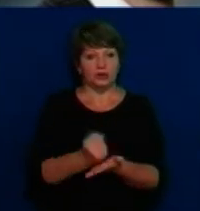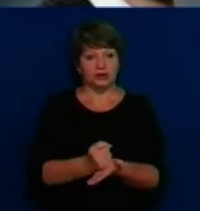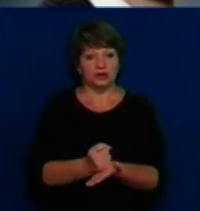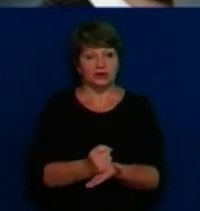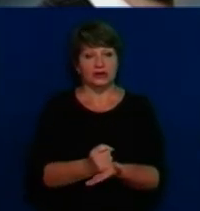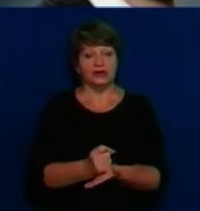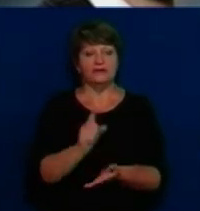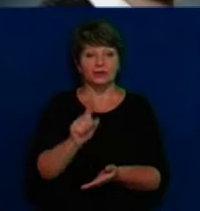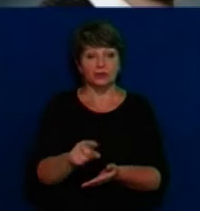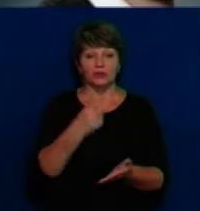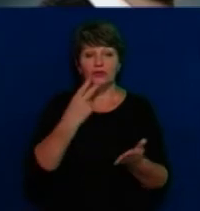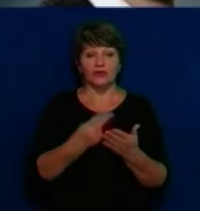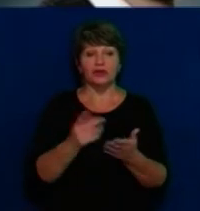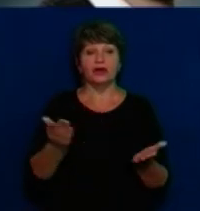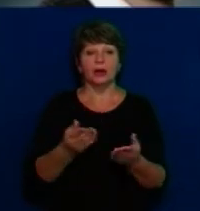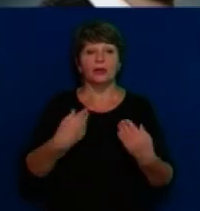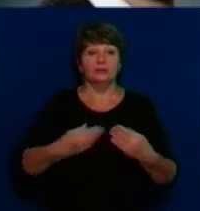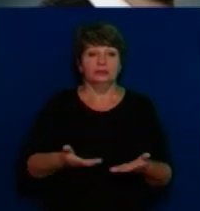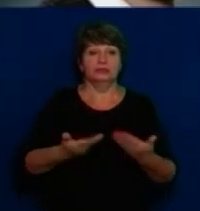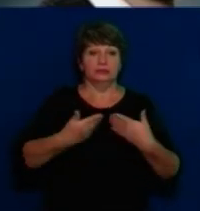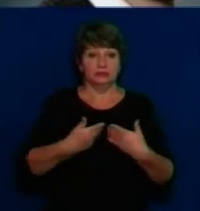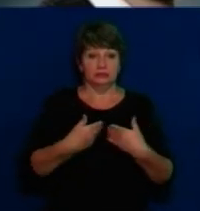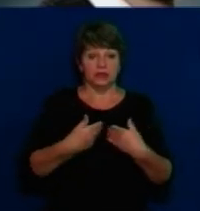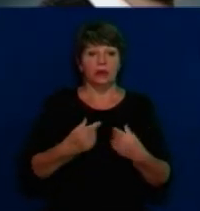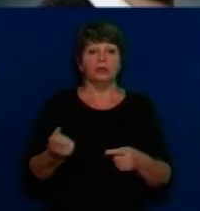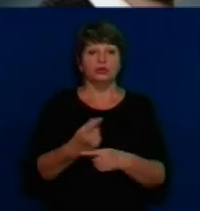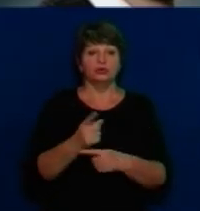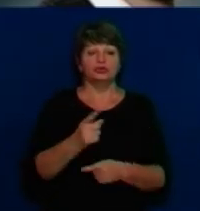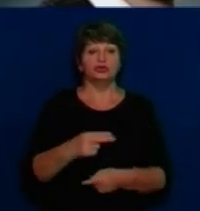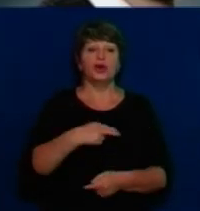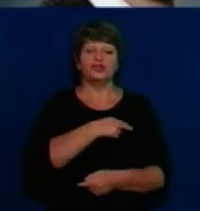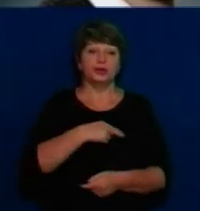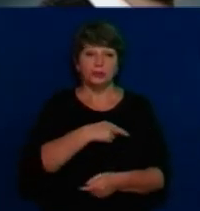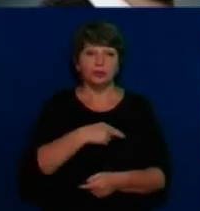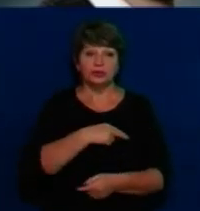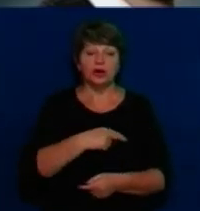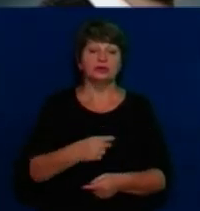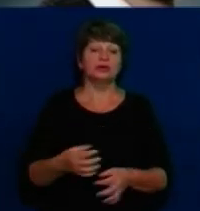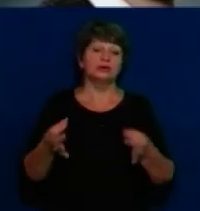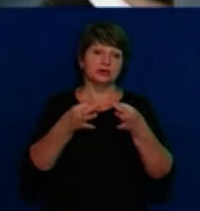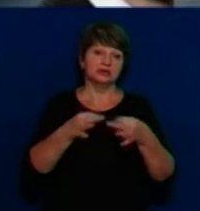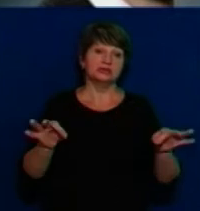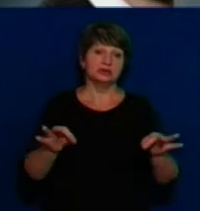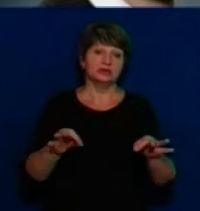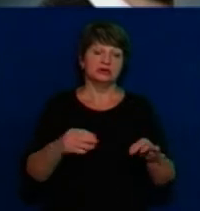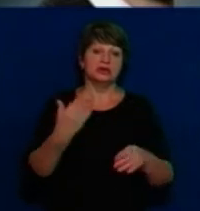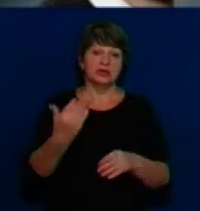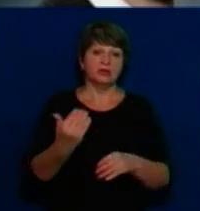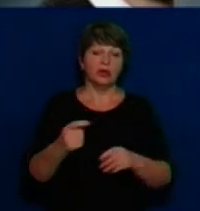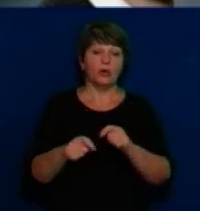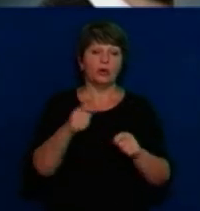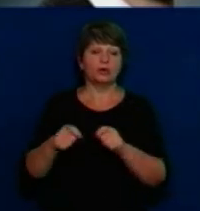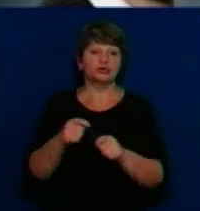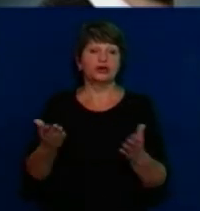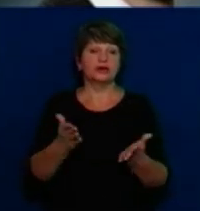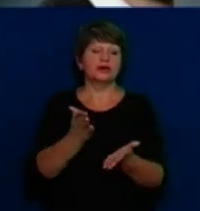пропонувалося, це б означало, що депутати, вони потурають тому свавіллю, яке на сьогоднішній день відбувається на Черкащині.